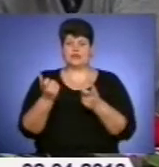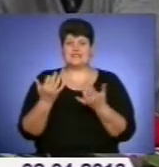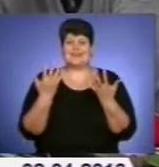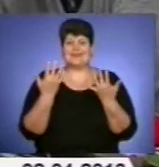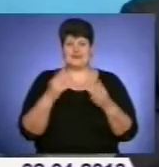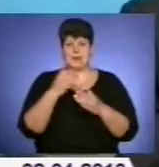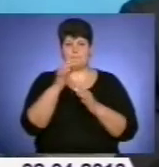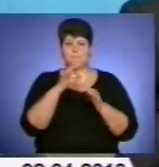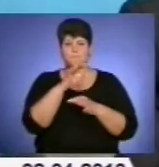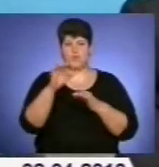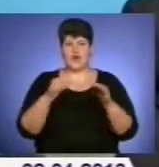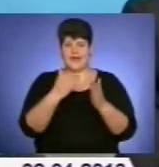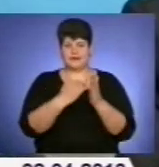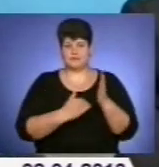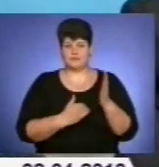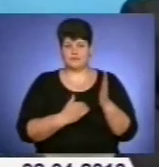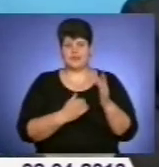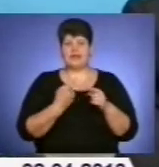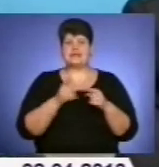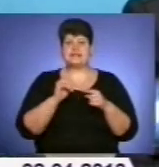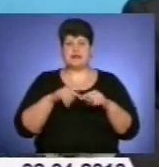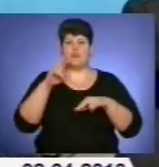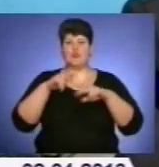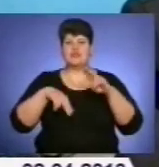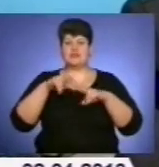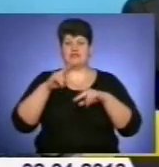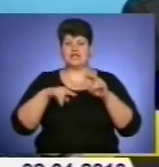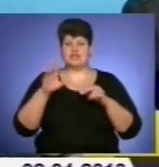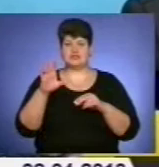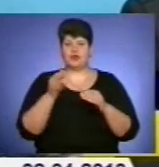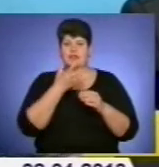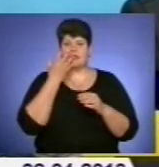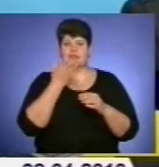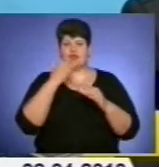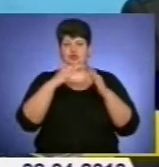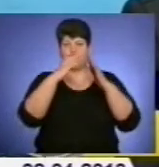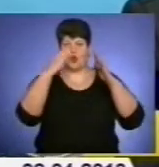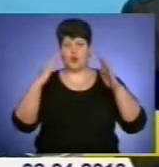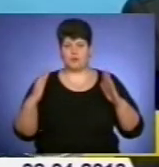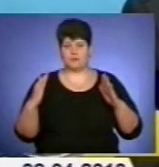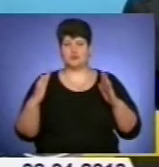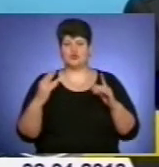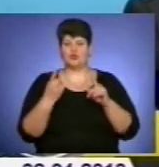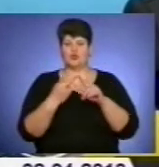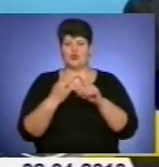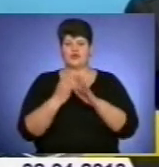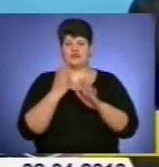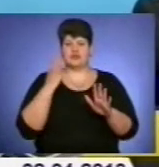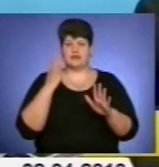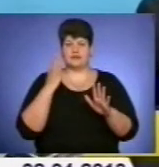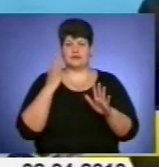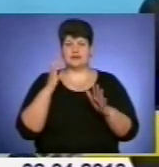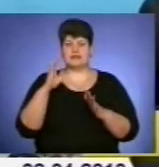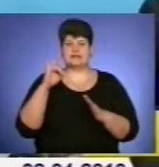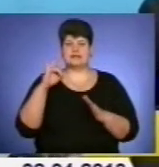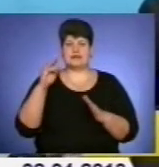проєктів. Це будівництво тепличного комплексу, друга черга у Синкові 30